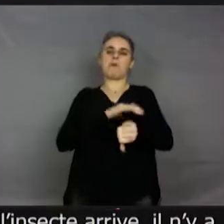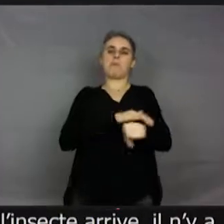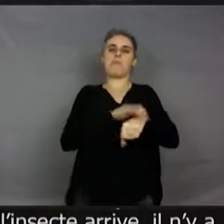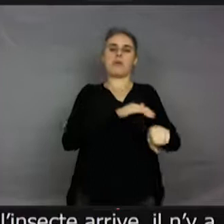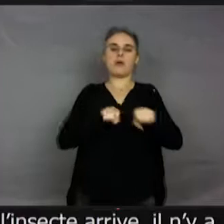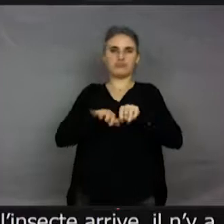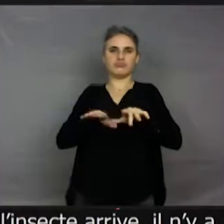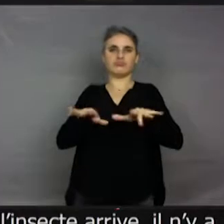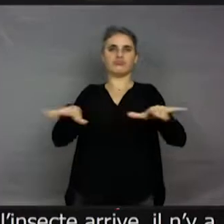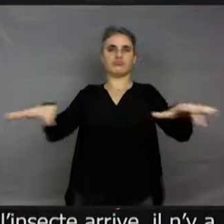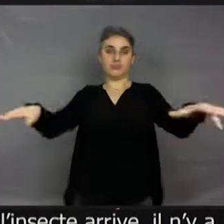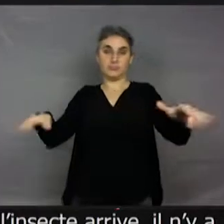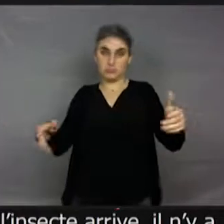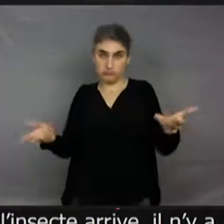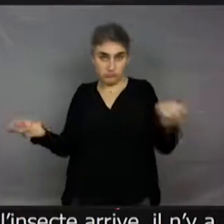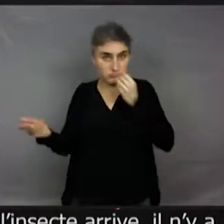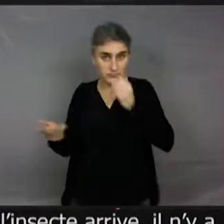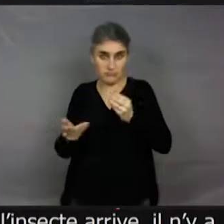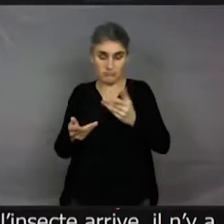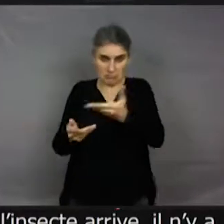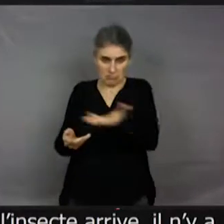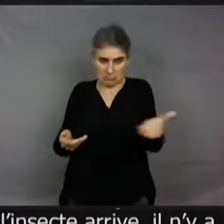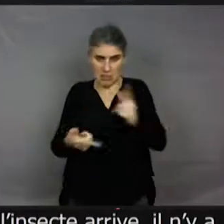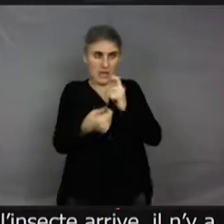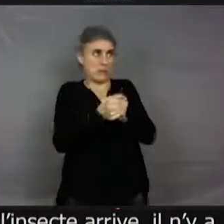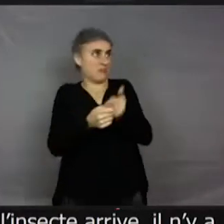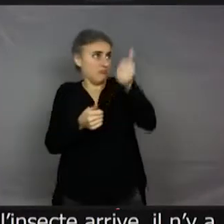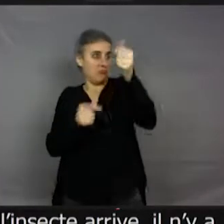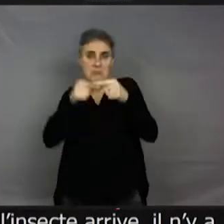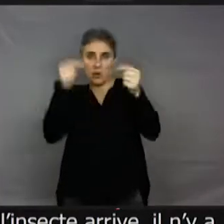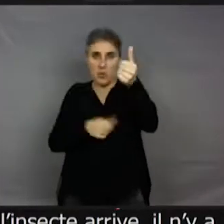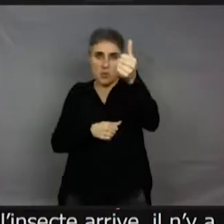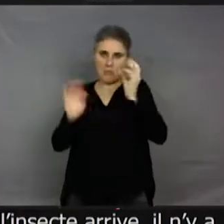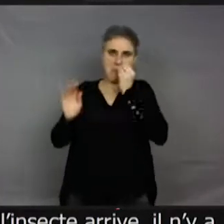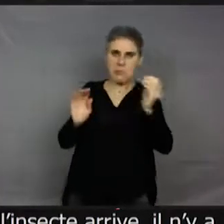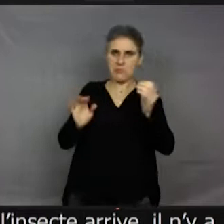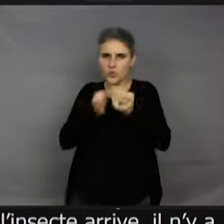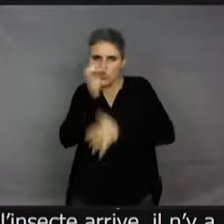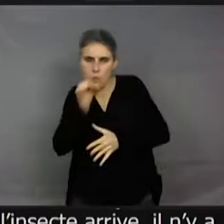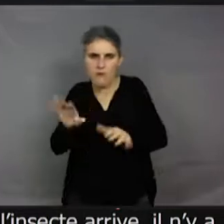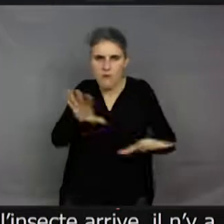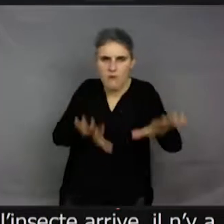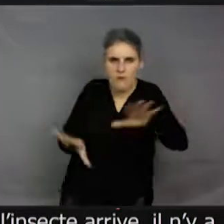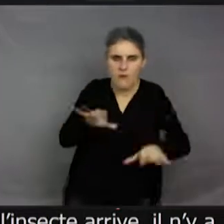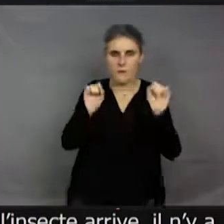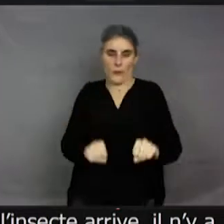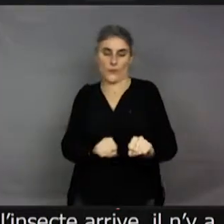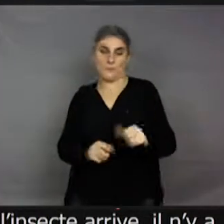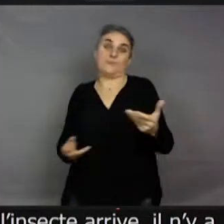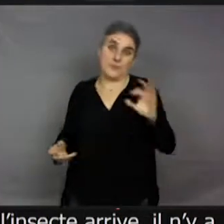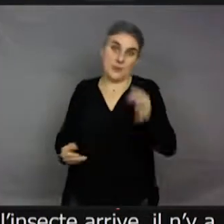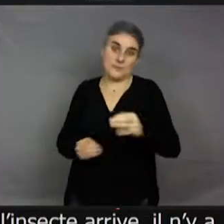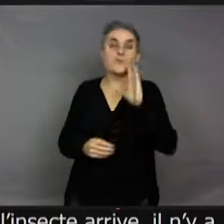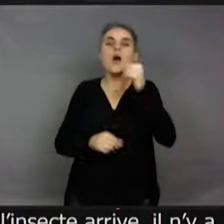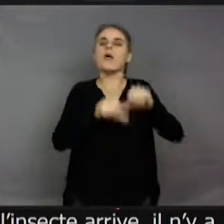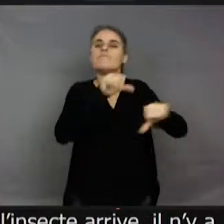chances que ces insectes s'adaptent et trouvent des parades. Enfin, trouvent des parades, que l'évolution apporte des parades. Donc, c'est un vrai souci. C'est pour ça qu'on fabrique des pesticides